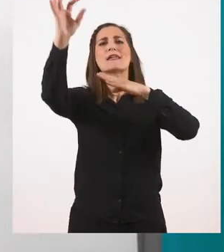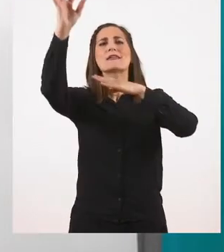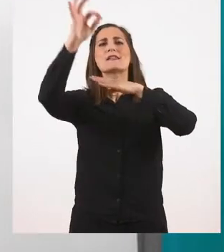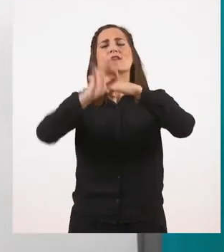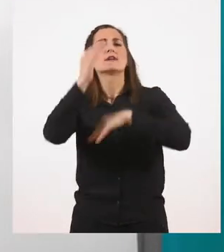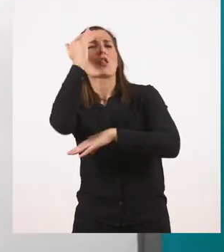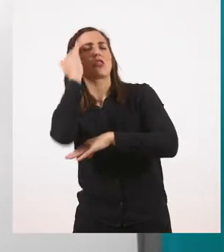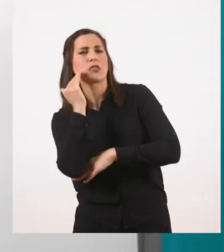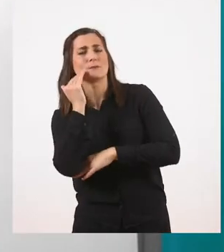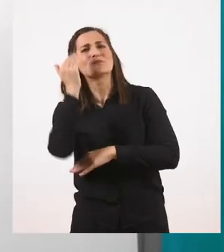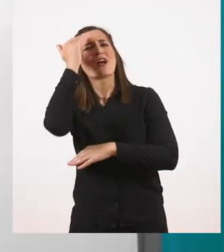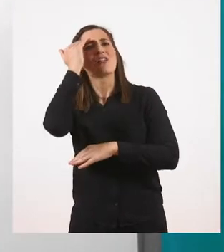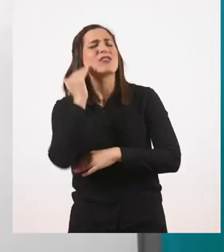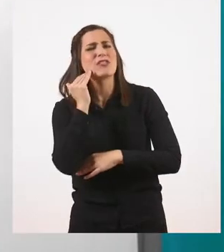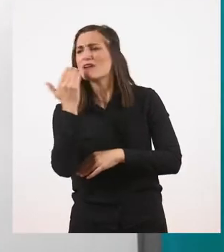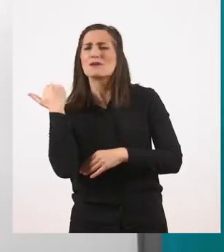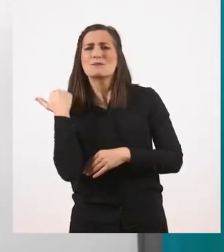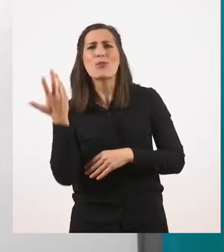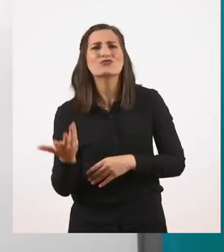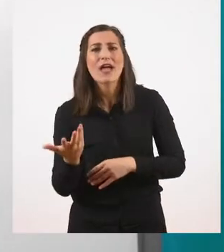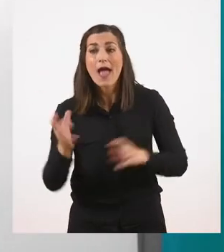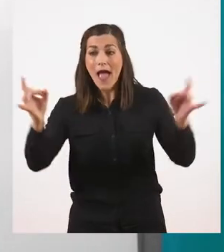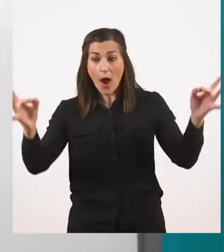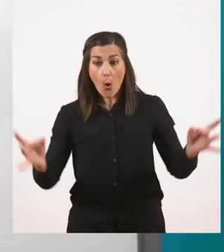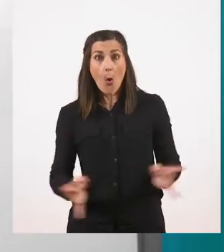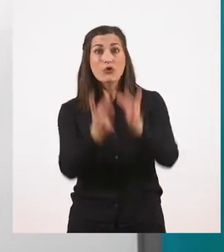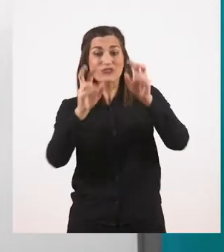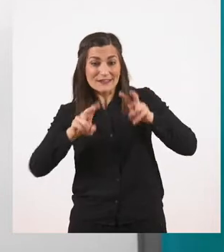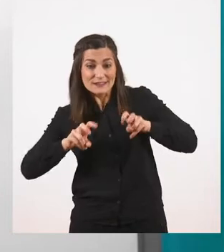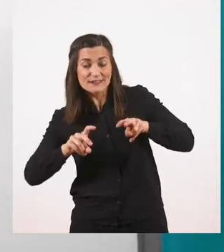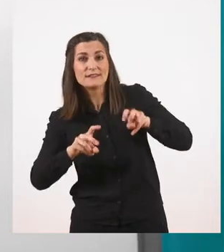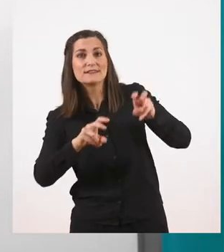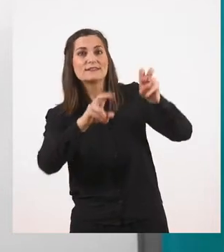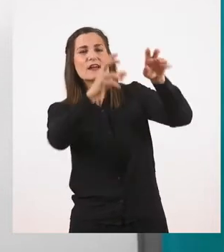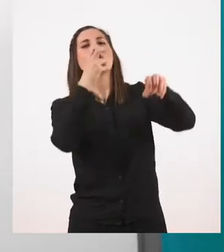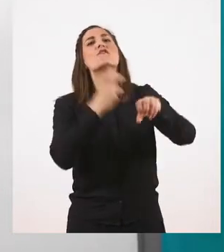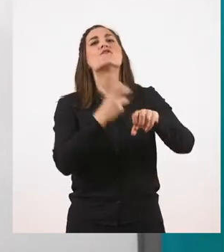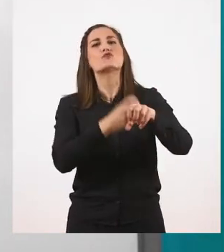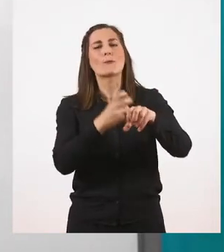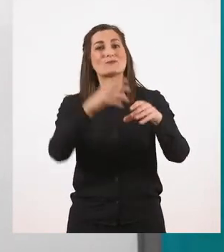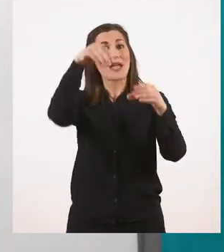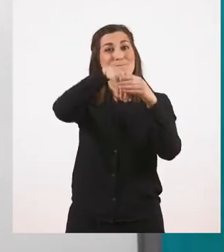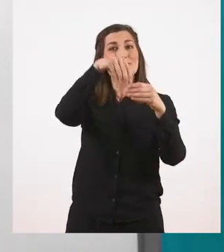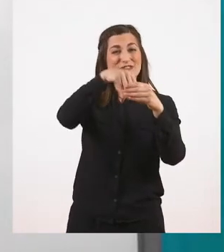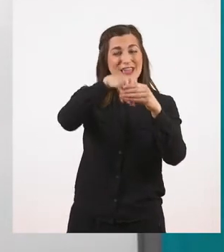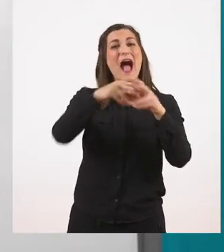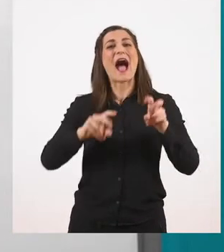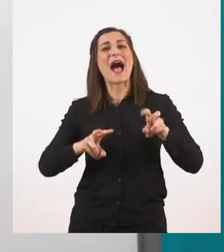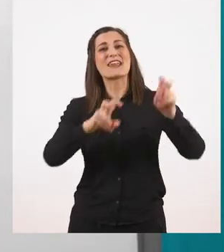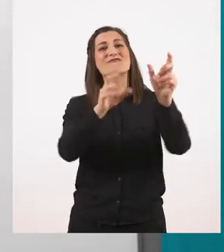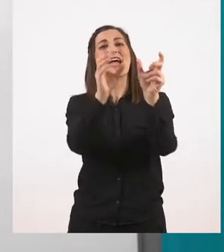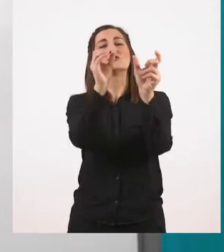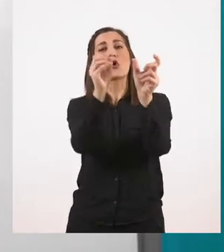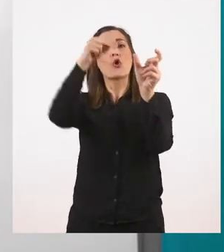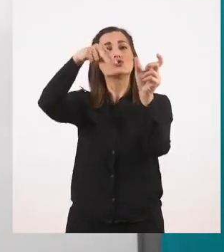Πότε απολαύσαμε, παιδιά, το ηλιοβασίλεμα? Όταν ανεβαίναμε στο βουνό. Η μετοχή, δηλαδή, ανεβαίνοντας, μετατράπηκε σε μία